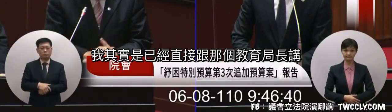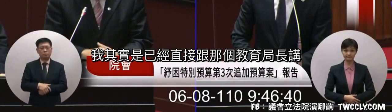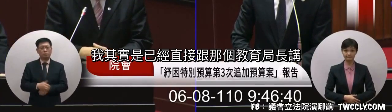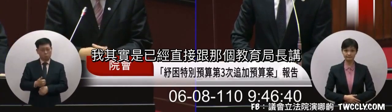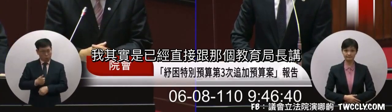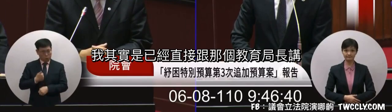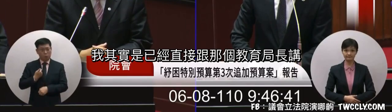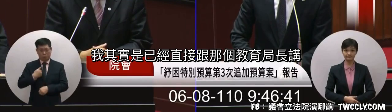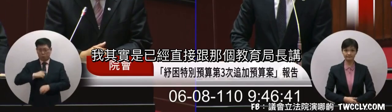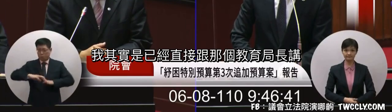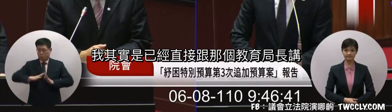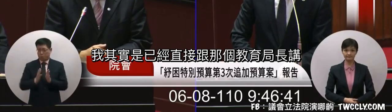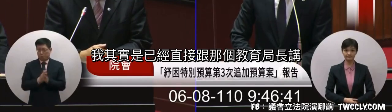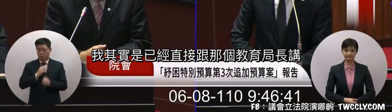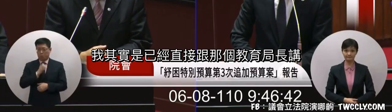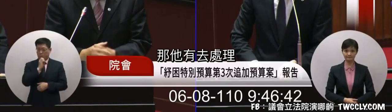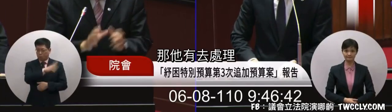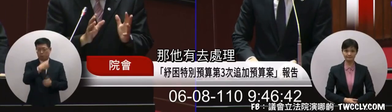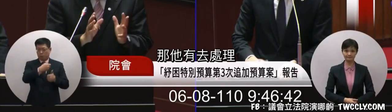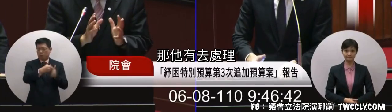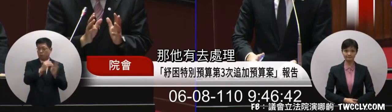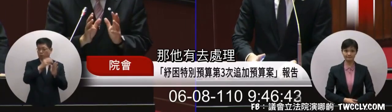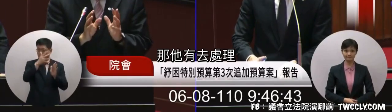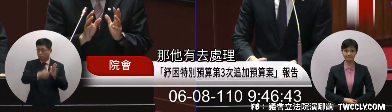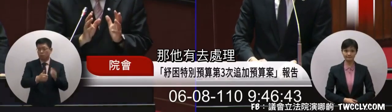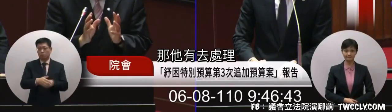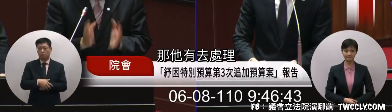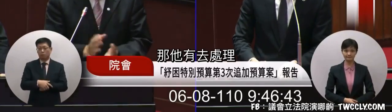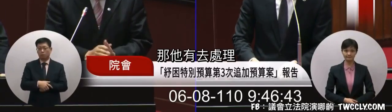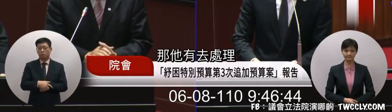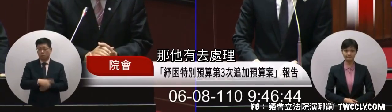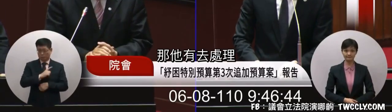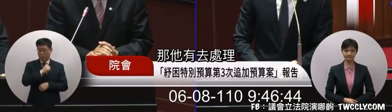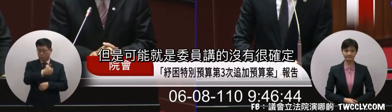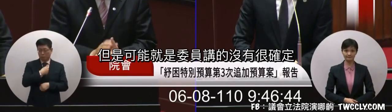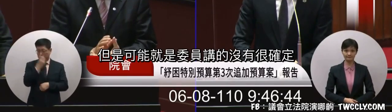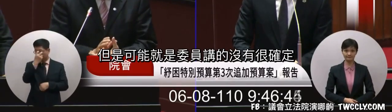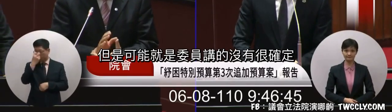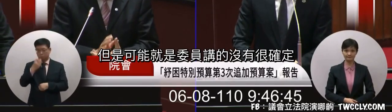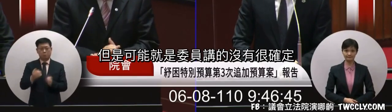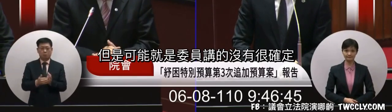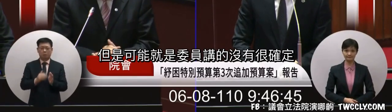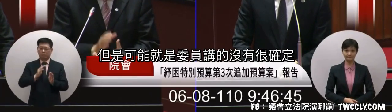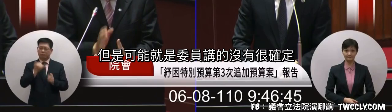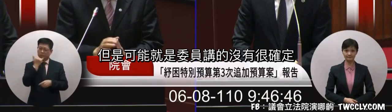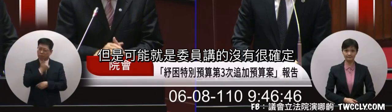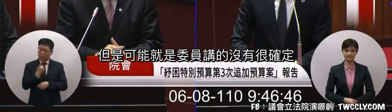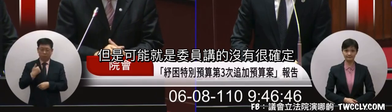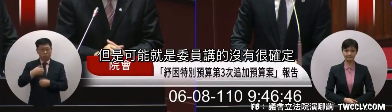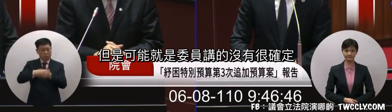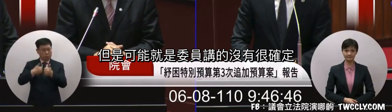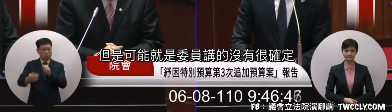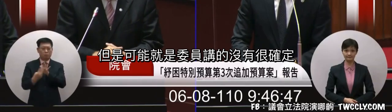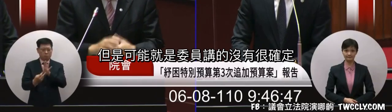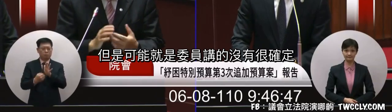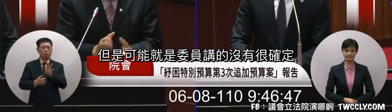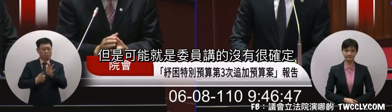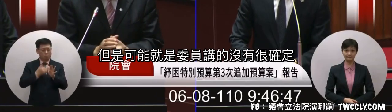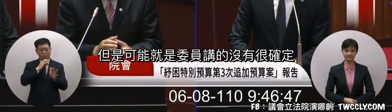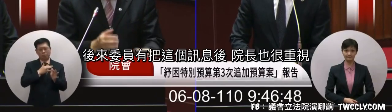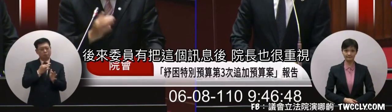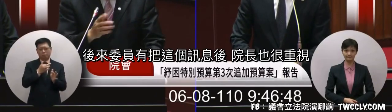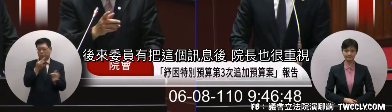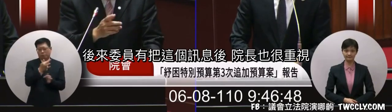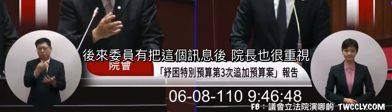其實是已經直接把那個教育局長說他有去做一個處理但是可能就是委員說的沒有很